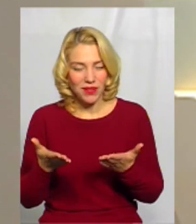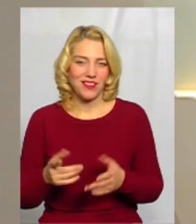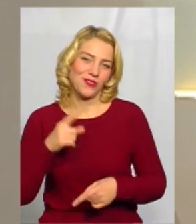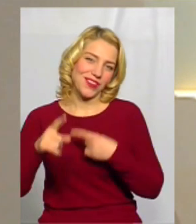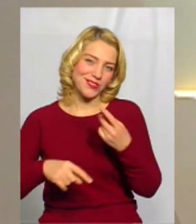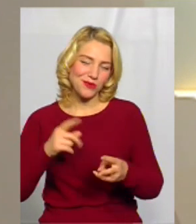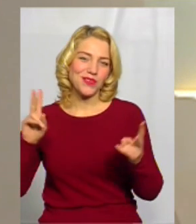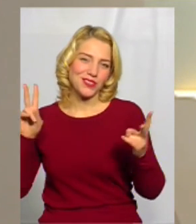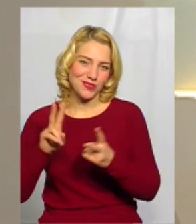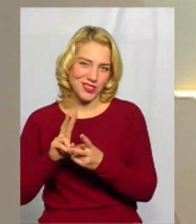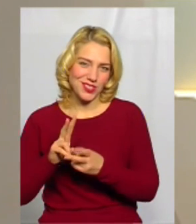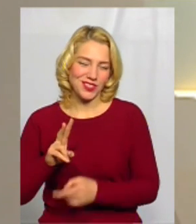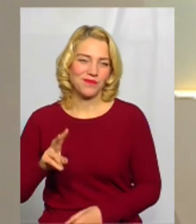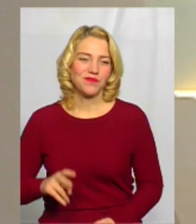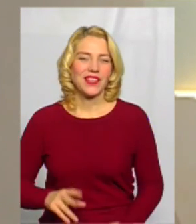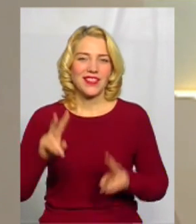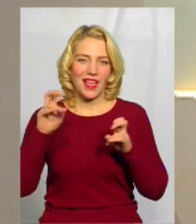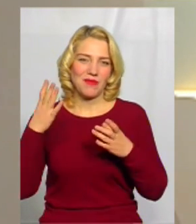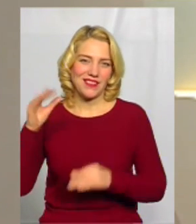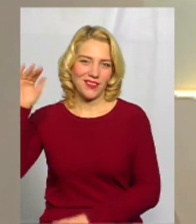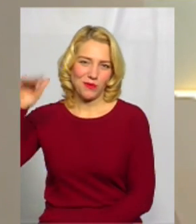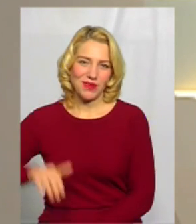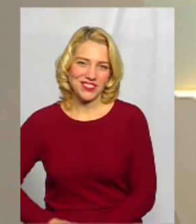до наступної зустрічі у темі дня.